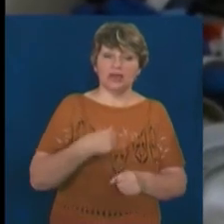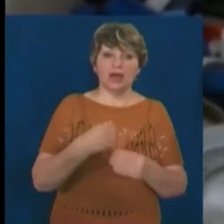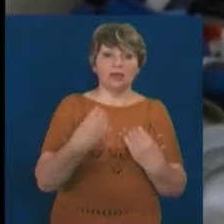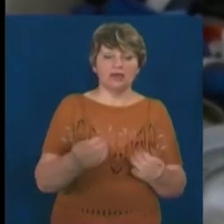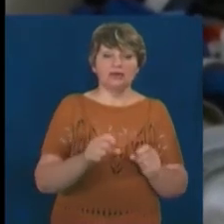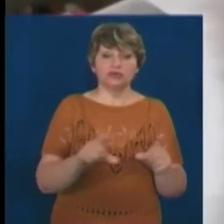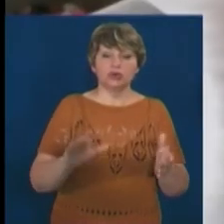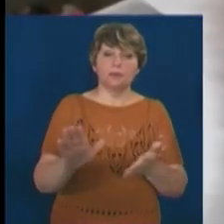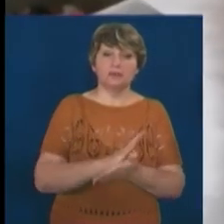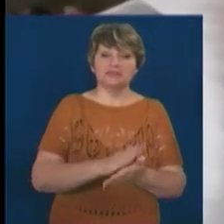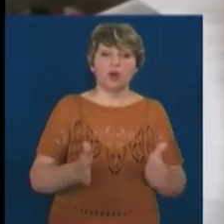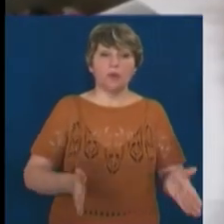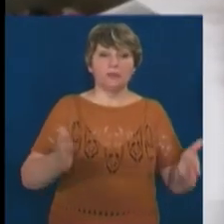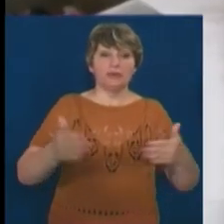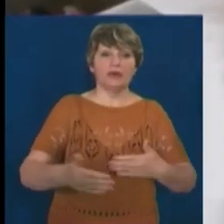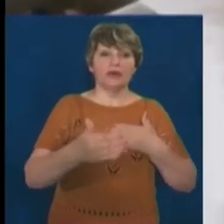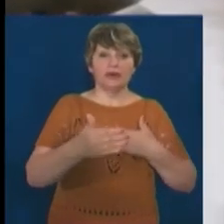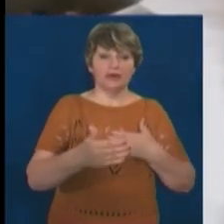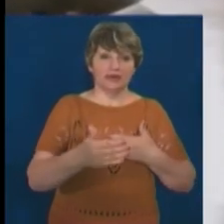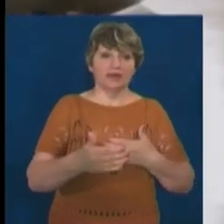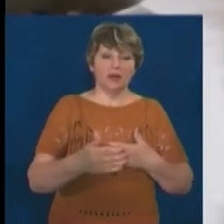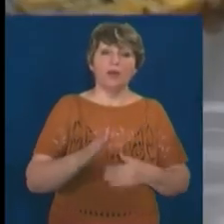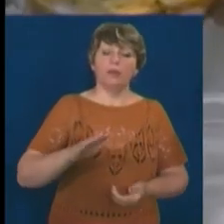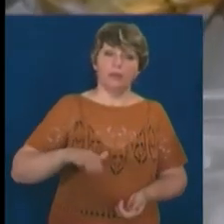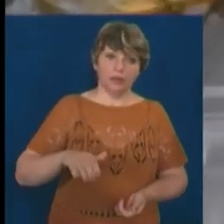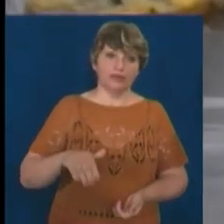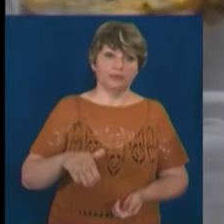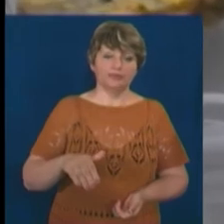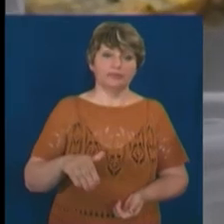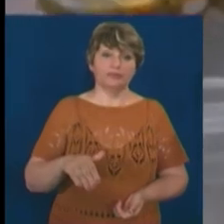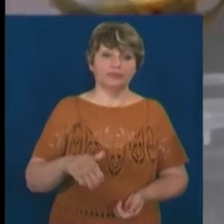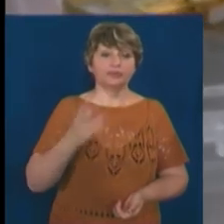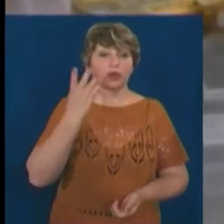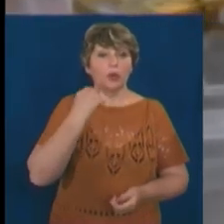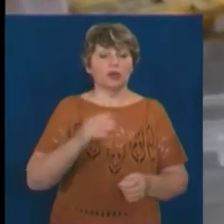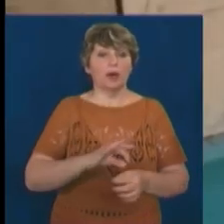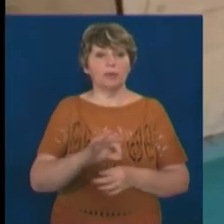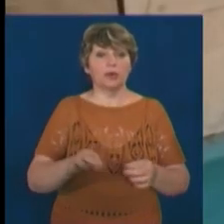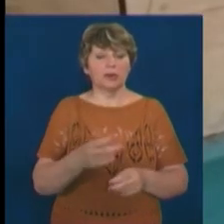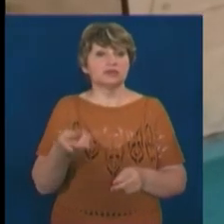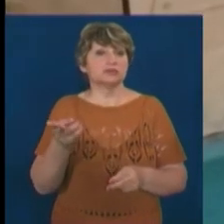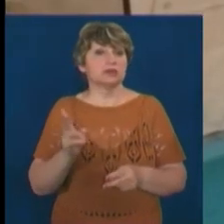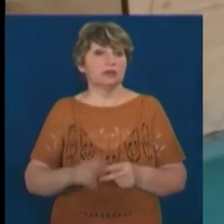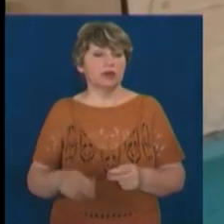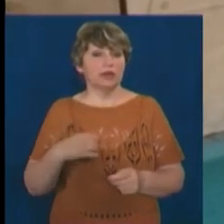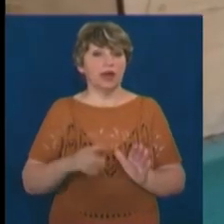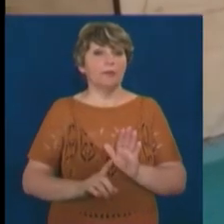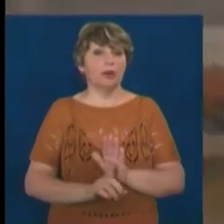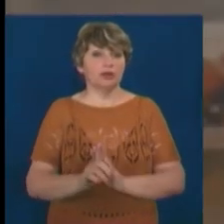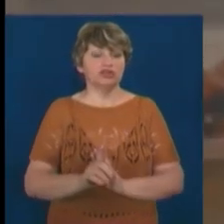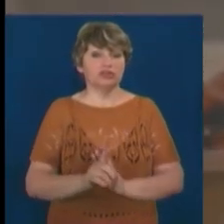школам безкоштовні контейнери від компанії. Потім, коли цей проєкт вже завершився, я почала